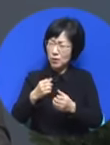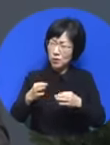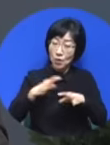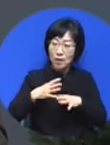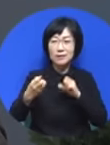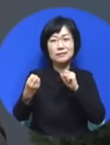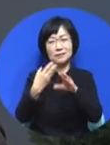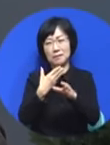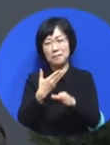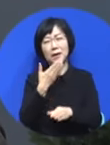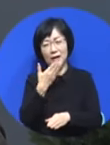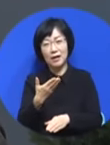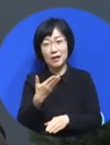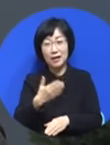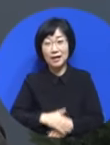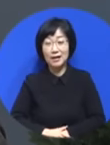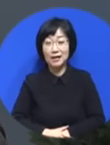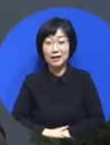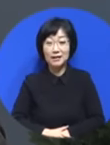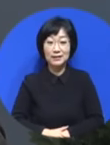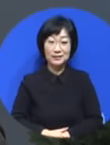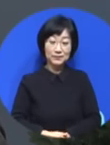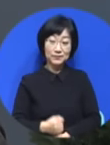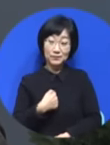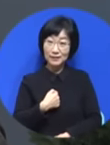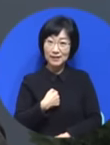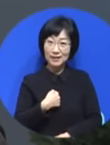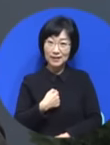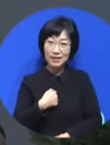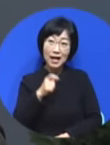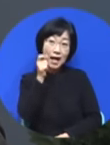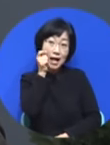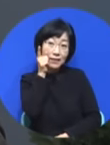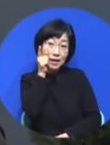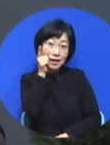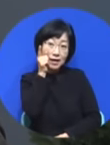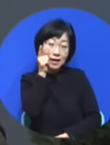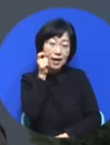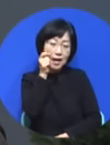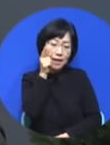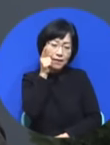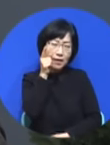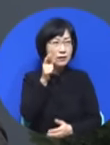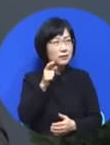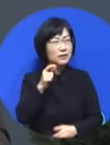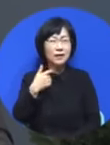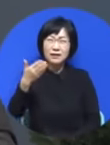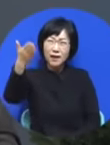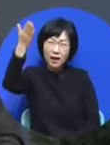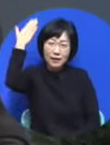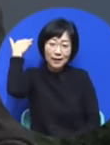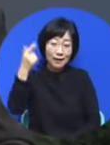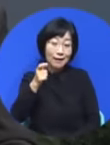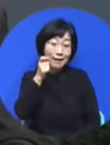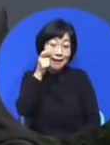제가요 한 한 달가량 옛날에 기도를 했거든요. 그냥